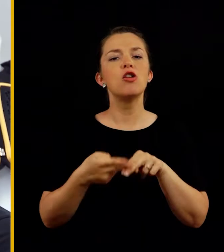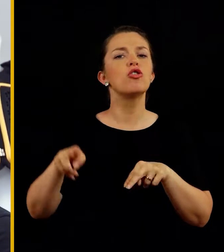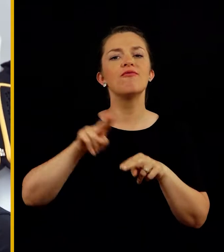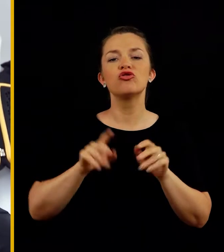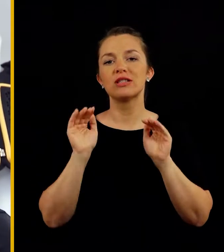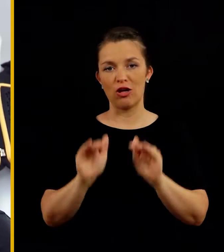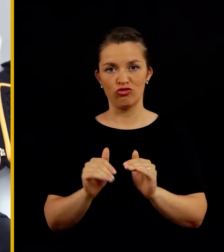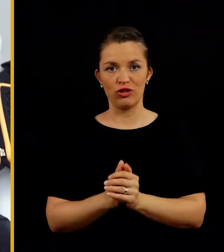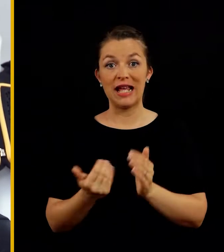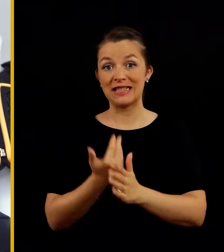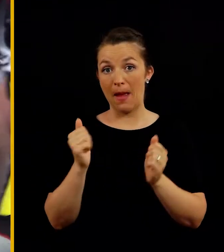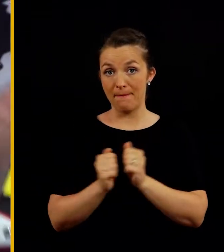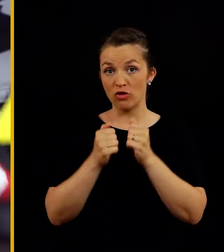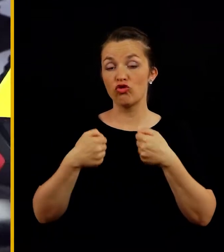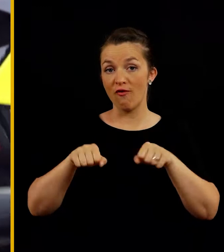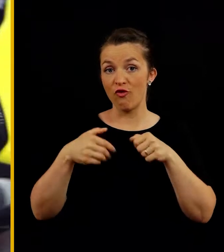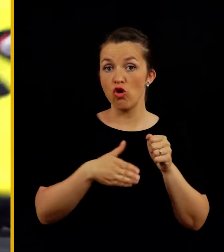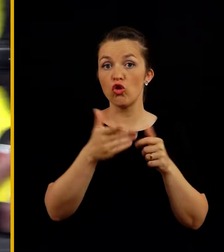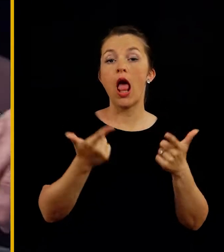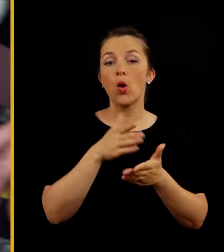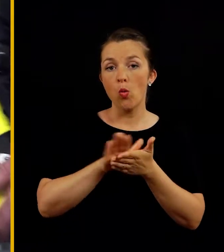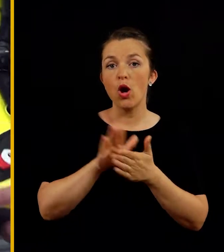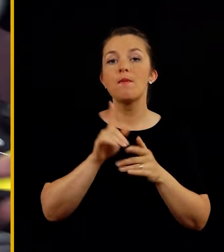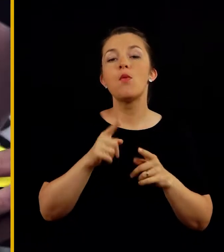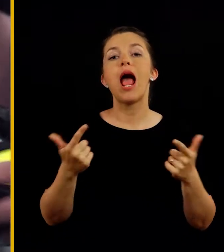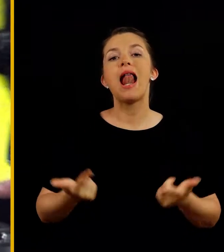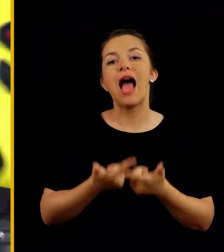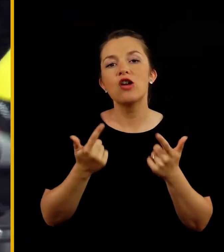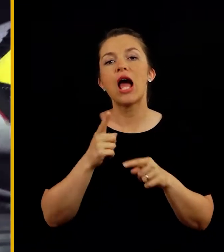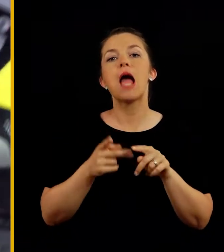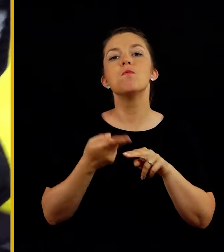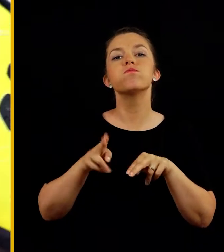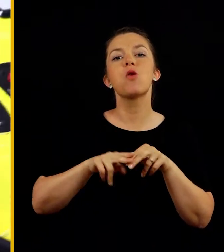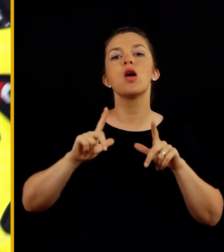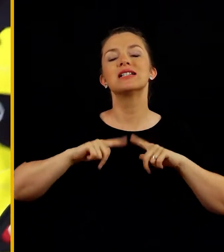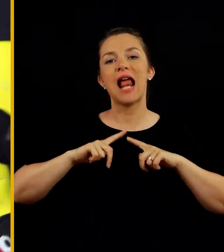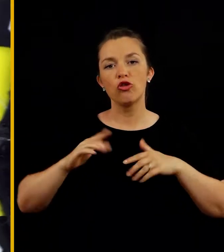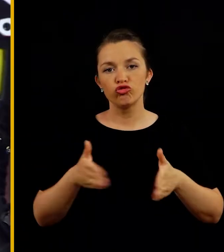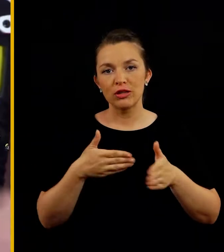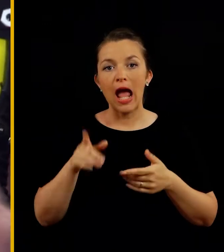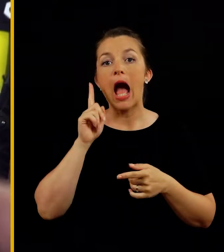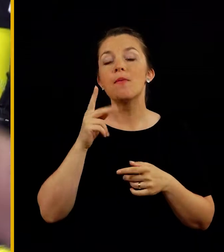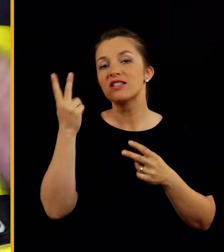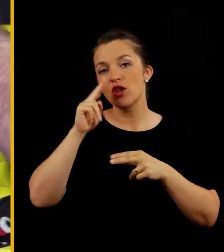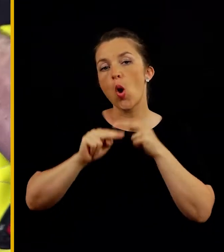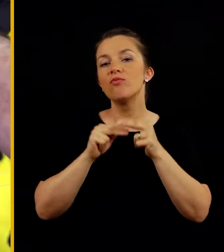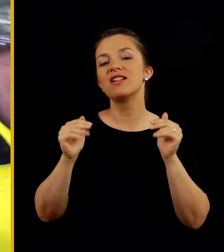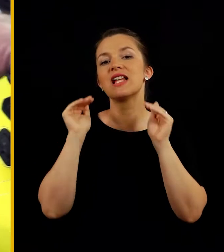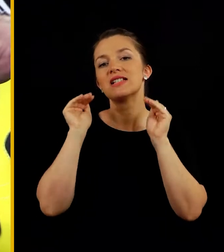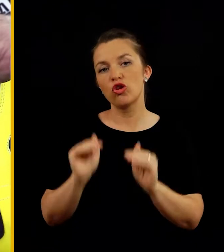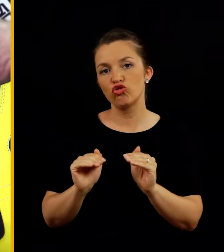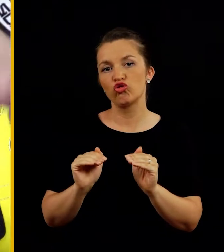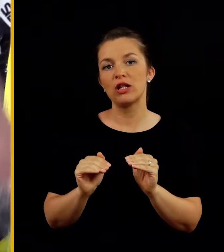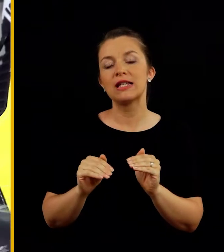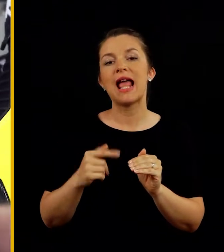da ima čim večjo zaščito. Za mestno vožno lahko uporabljamo, je lažjega, ki je bolj zračega, ampak seveda obvezna